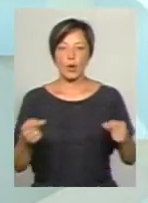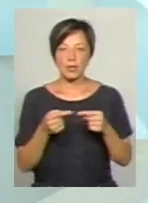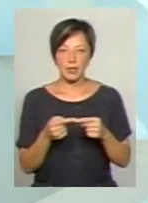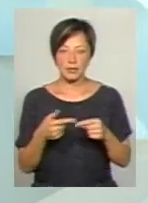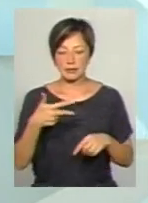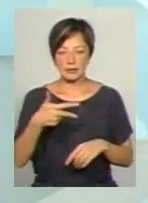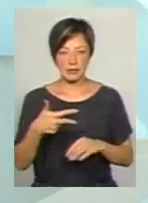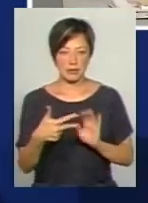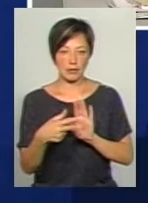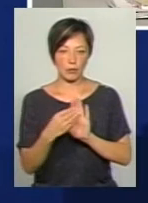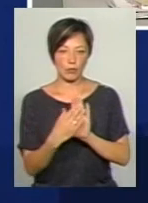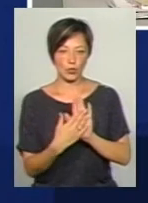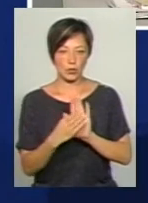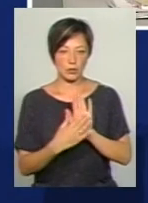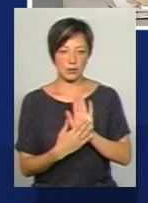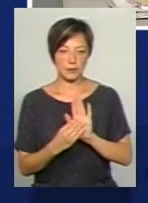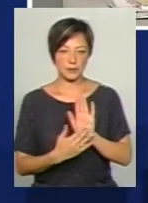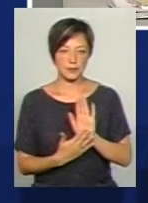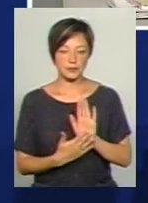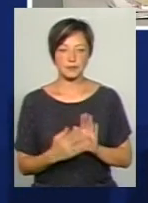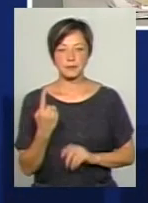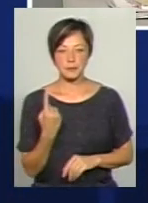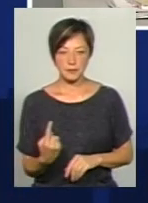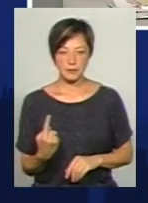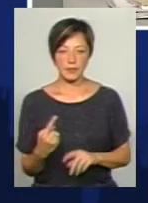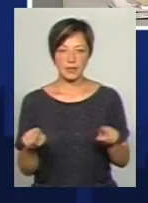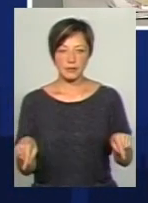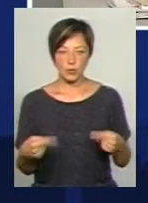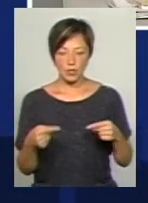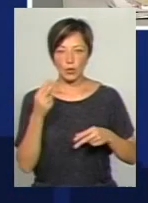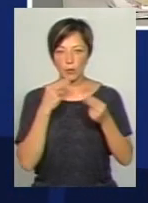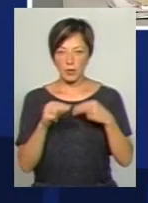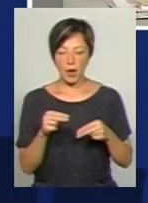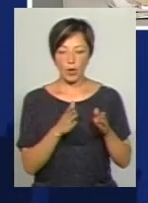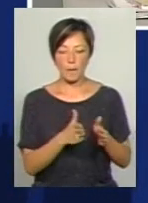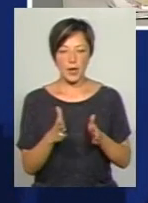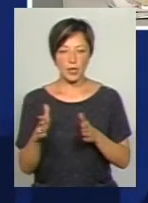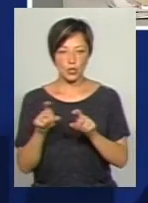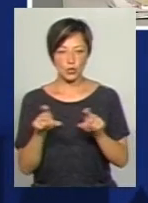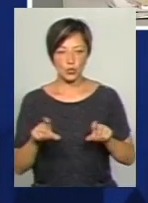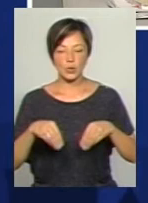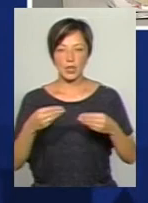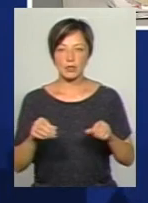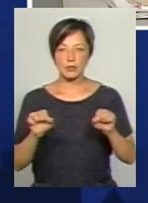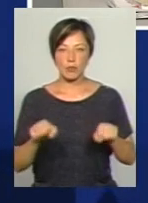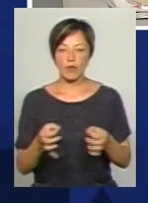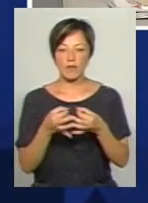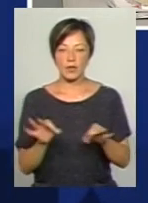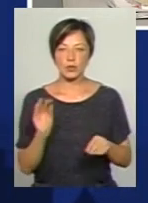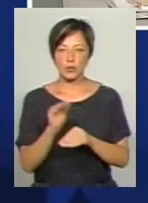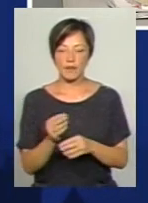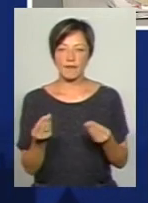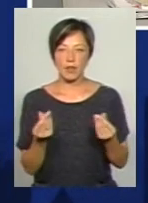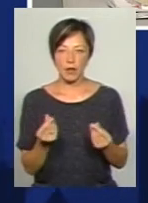там, три пункта. Крок перший – створити оптимальну мережу, яка дасть змогу вивільнити додатковий